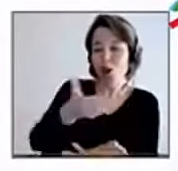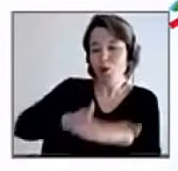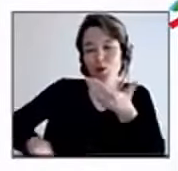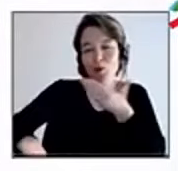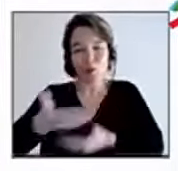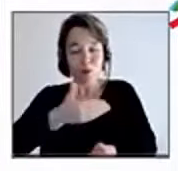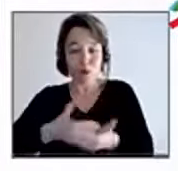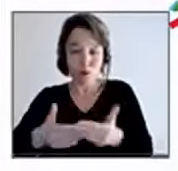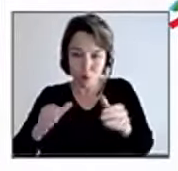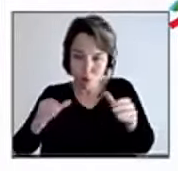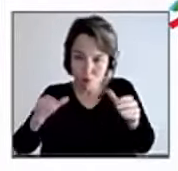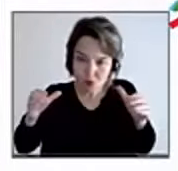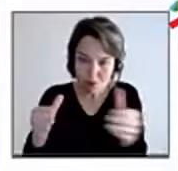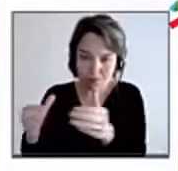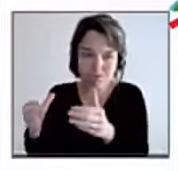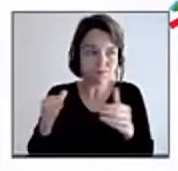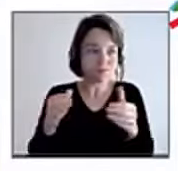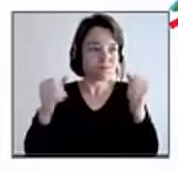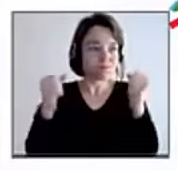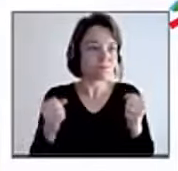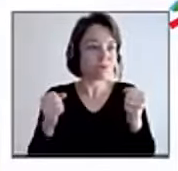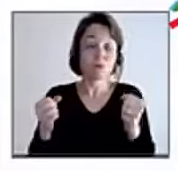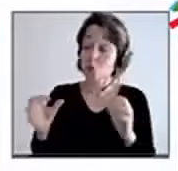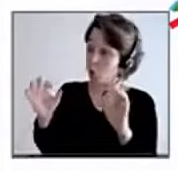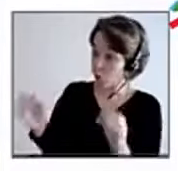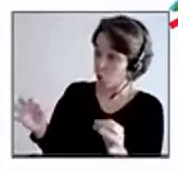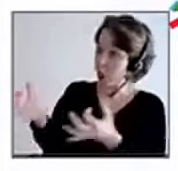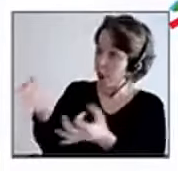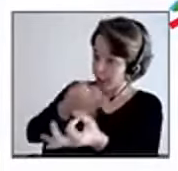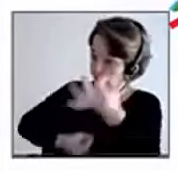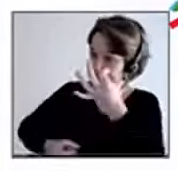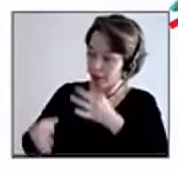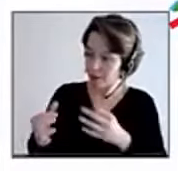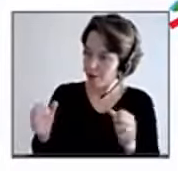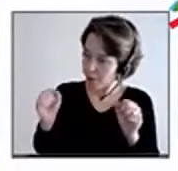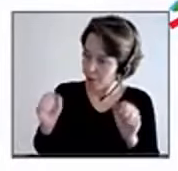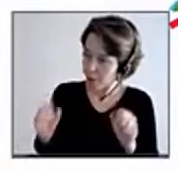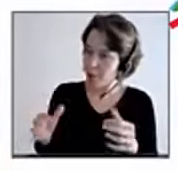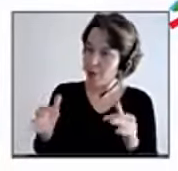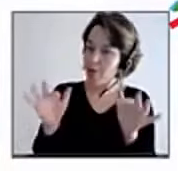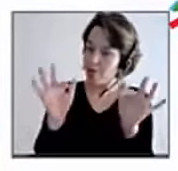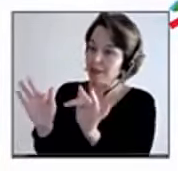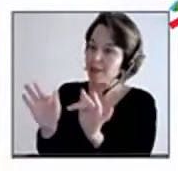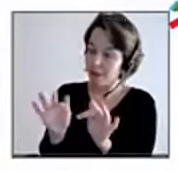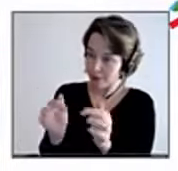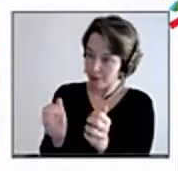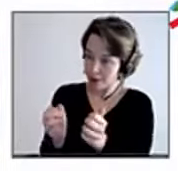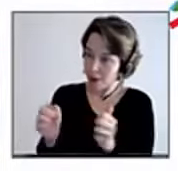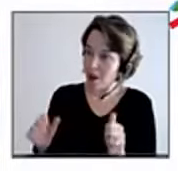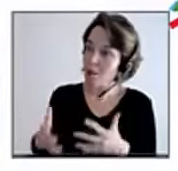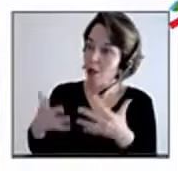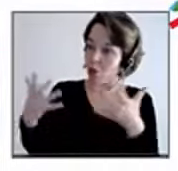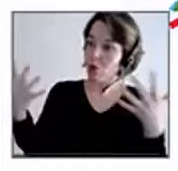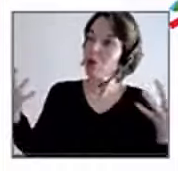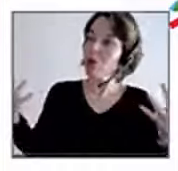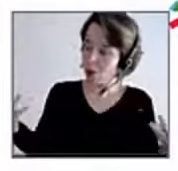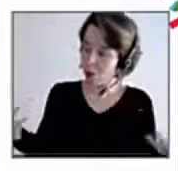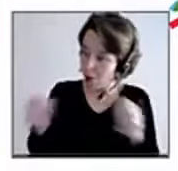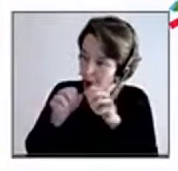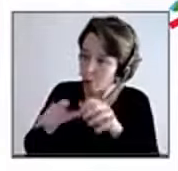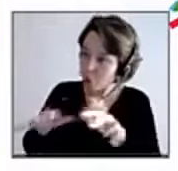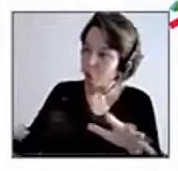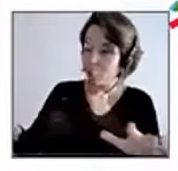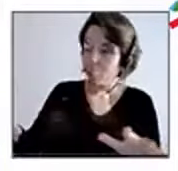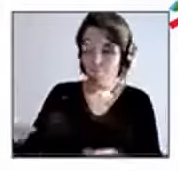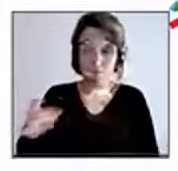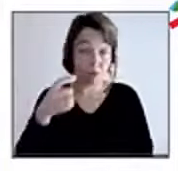les conditions sont réunies, finalement, pour que la fraternité puisse s'épanouir, puis s'éclore. Dans notre contexte, il y a eu une